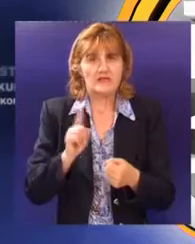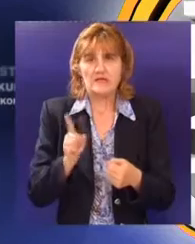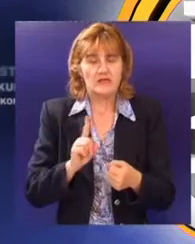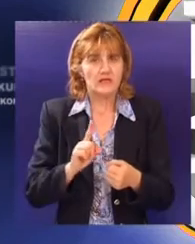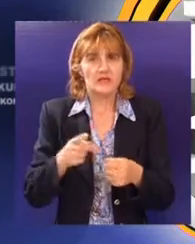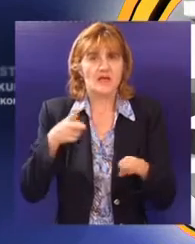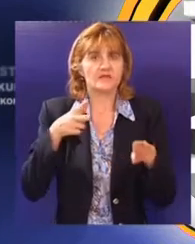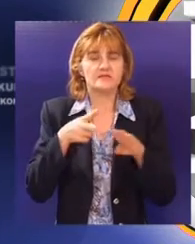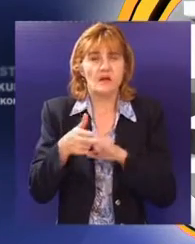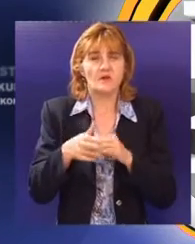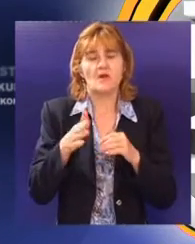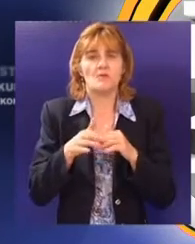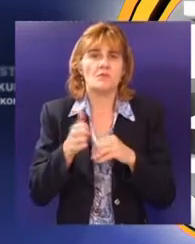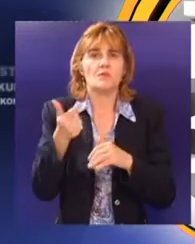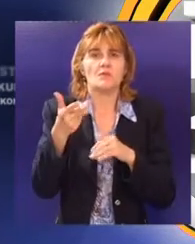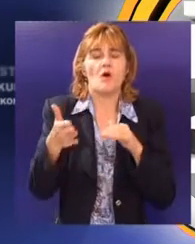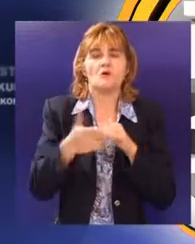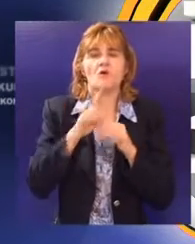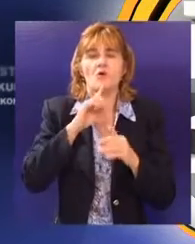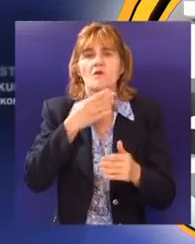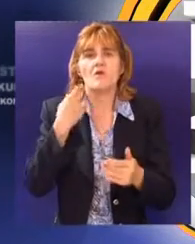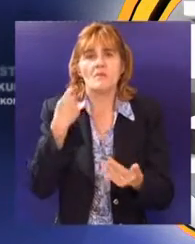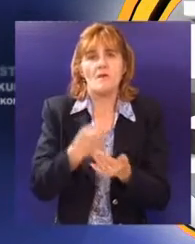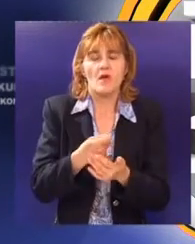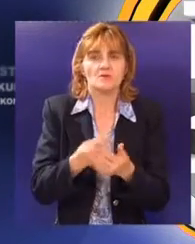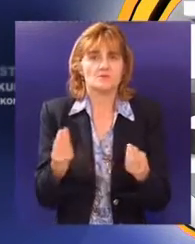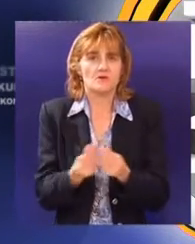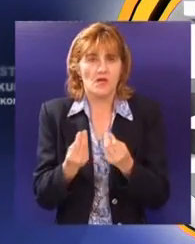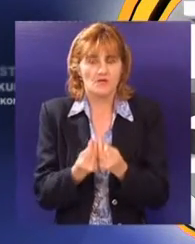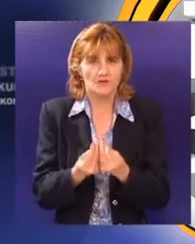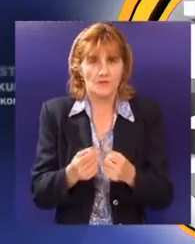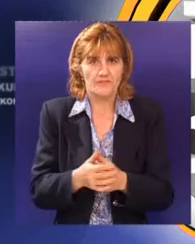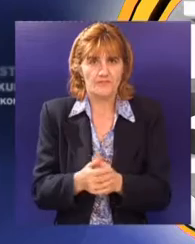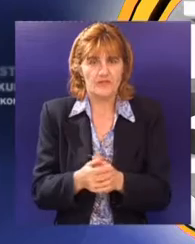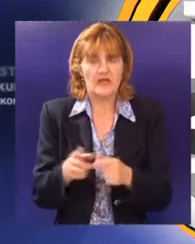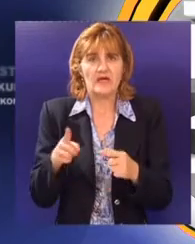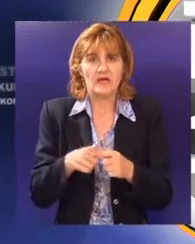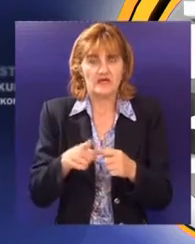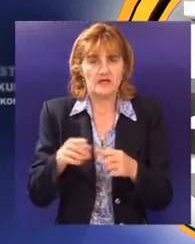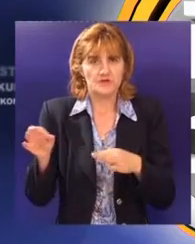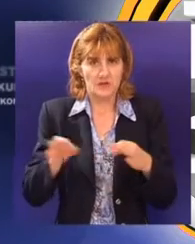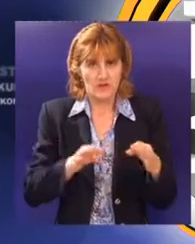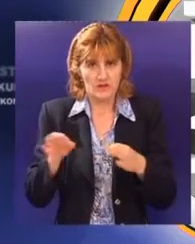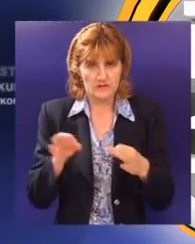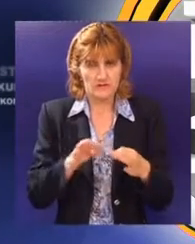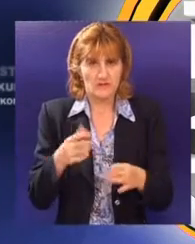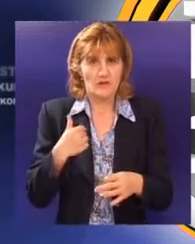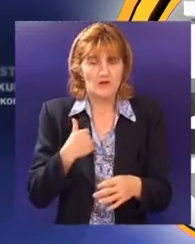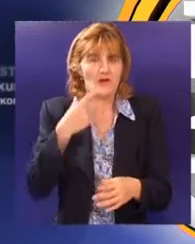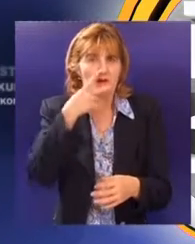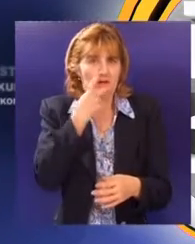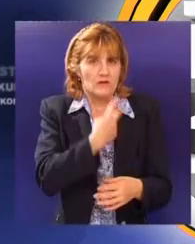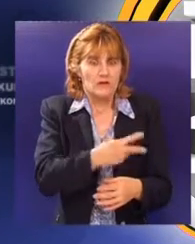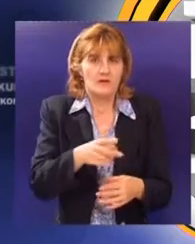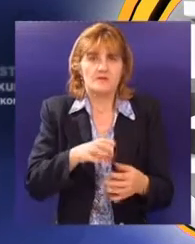ograničeno za određeno broj ljudi koji nemaju financijske sposobnosti. Druga stvar, tehnička ispravnost vozila, znači ja ovaj gledam da je